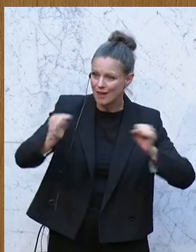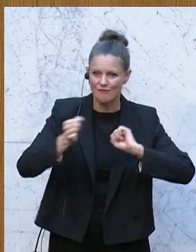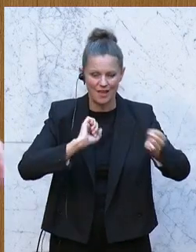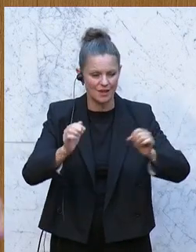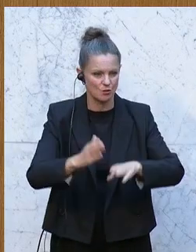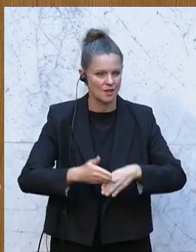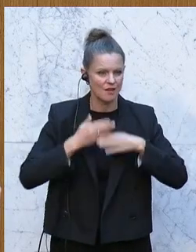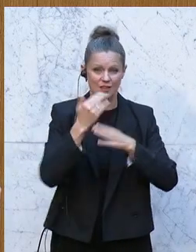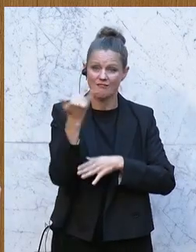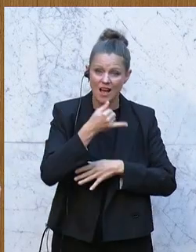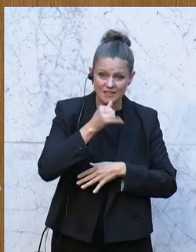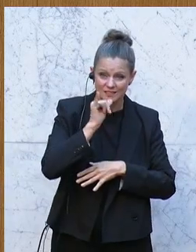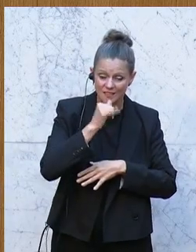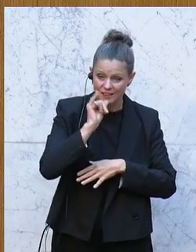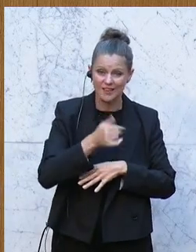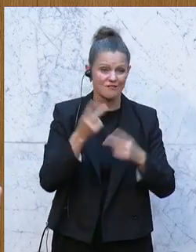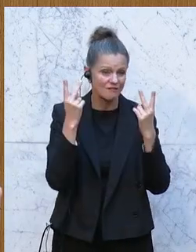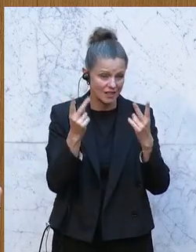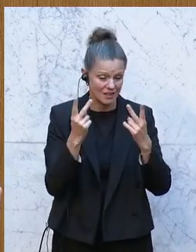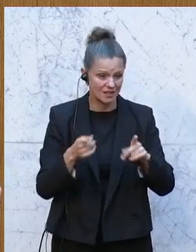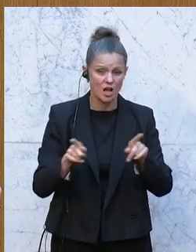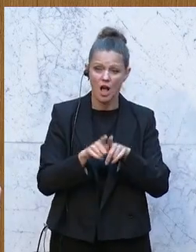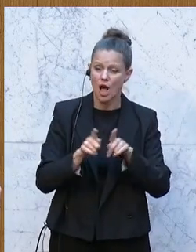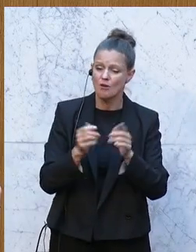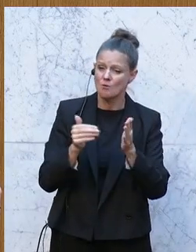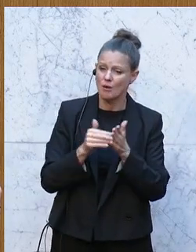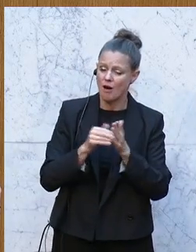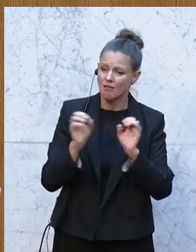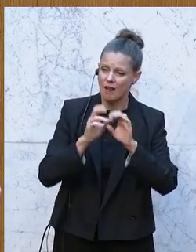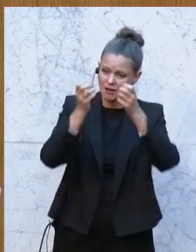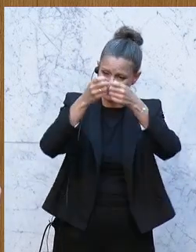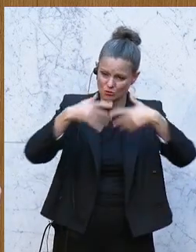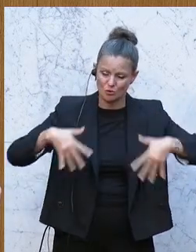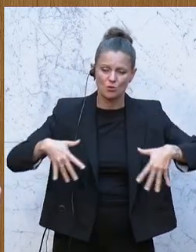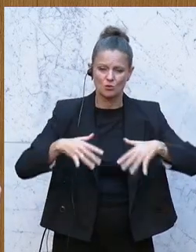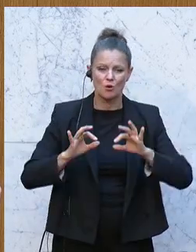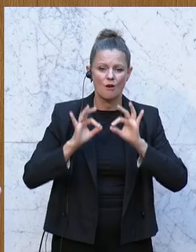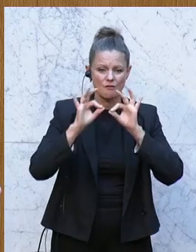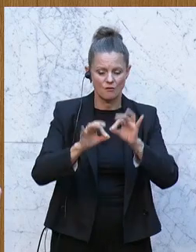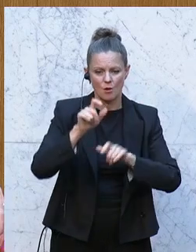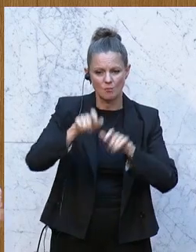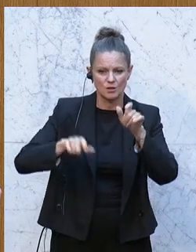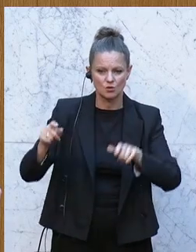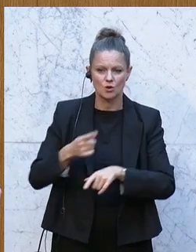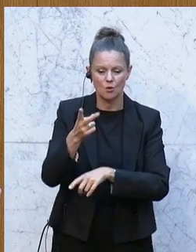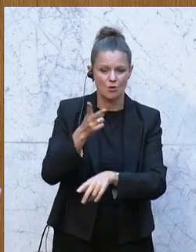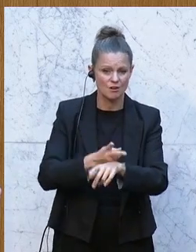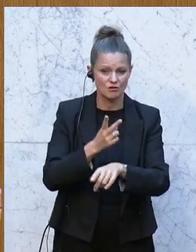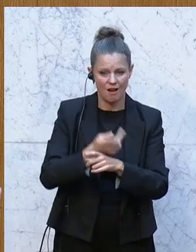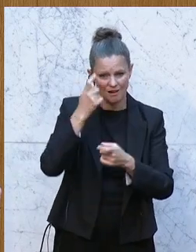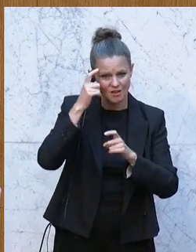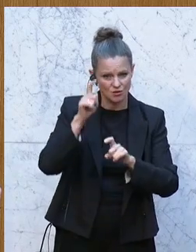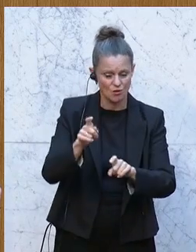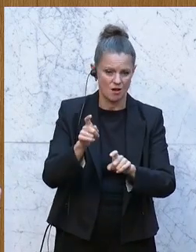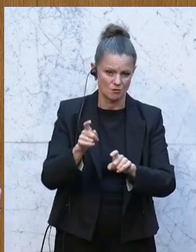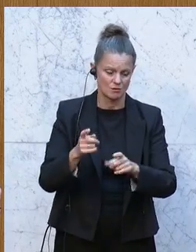Wassertrinken hilft. Wir brauchen eine strukturierte Versorgung von chronischen Krankheiten, die das wiederum lösen